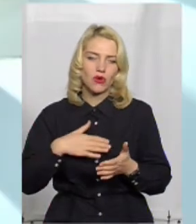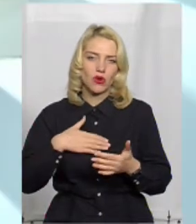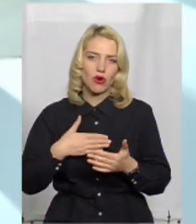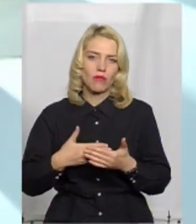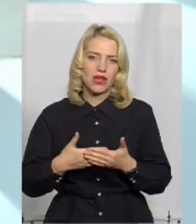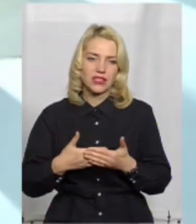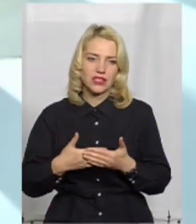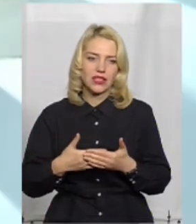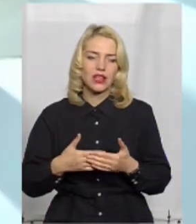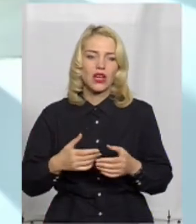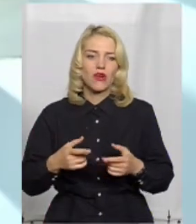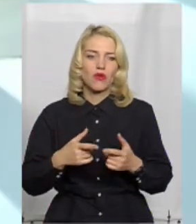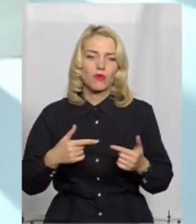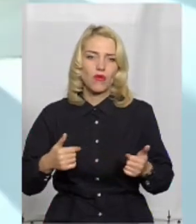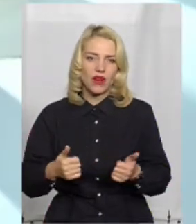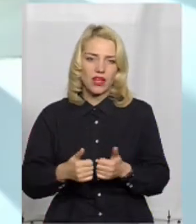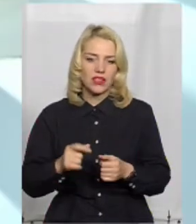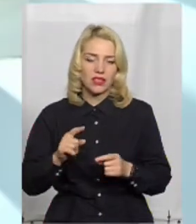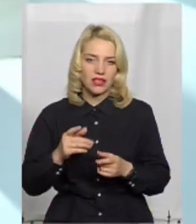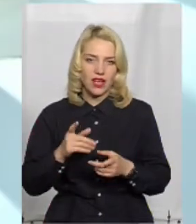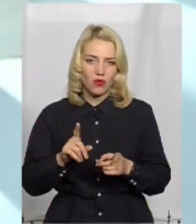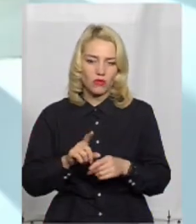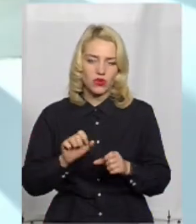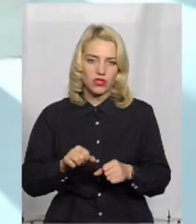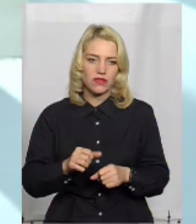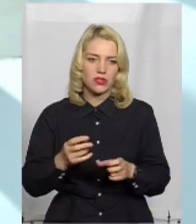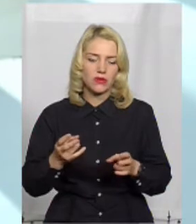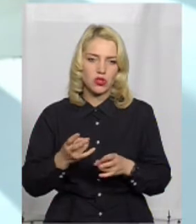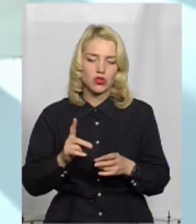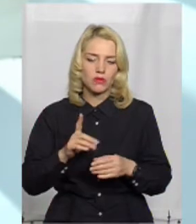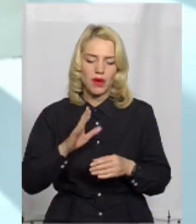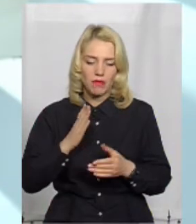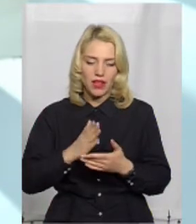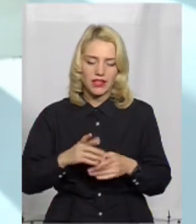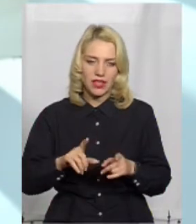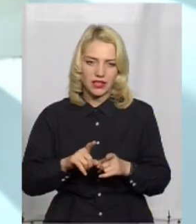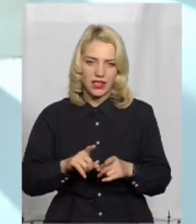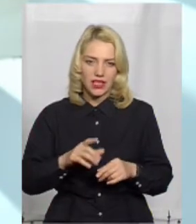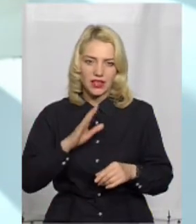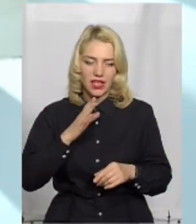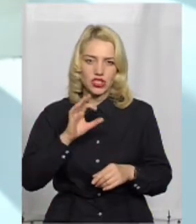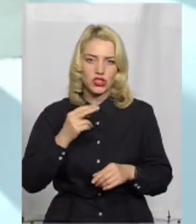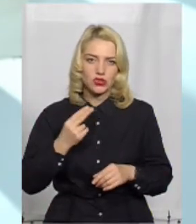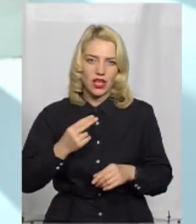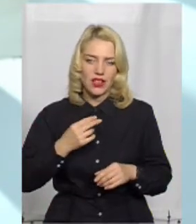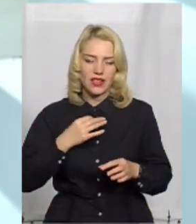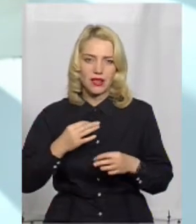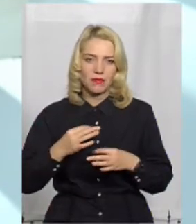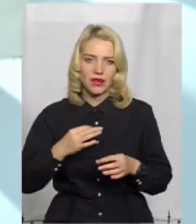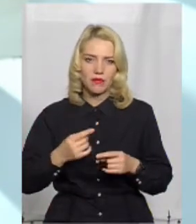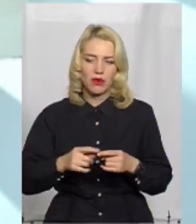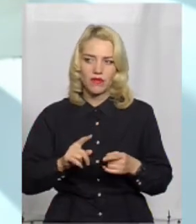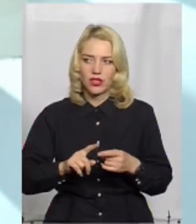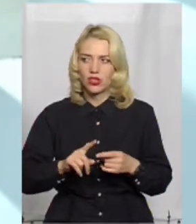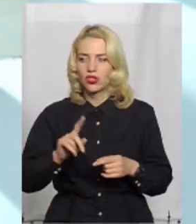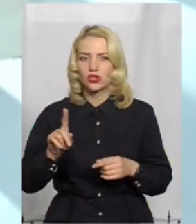формувань. І таку ж можливість ми хочемо, щоб мали наші соціальні перемовники. Щоб, коли він нормально працює, керівник громади